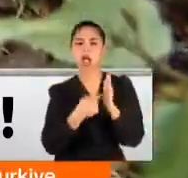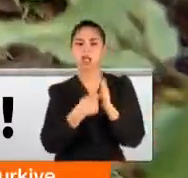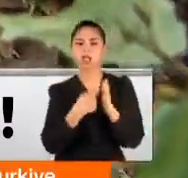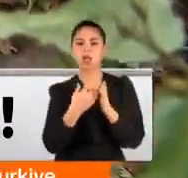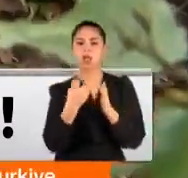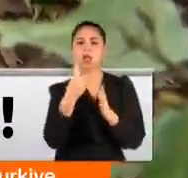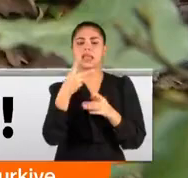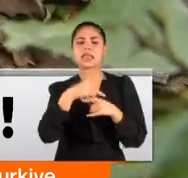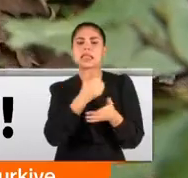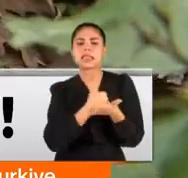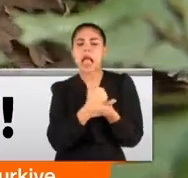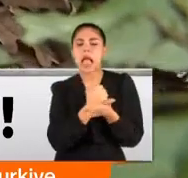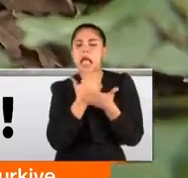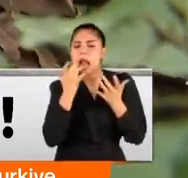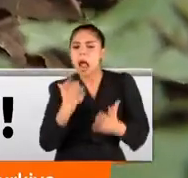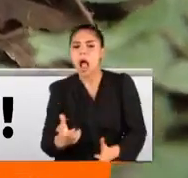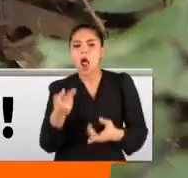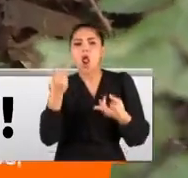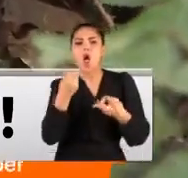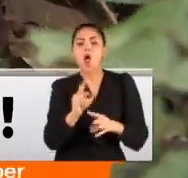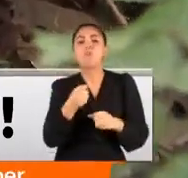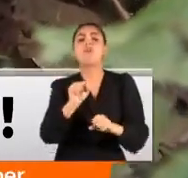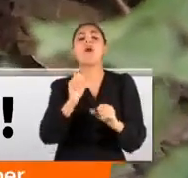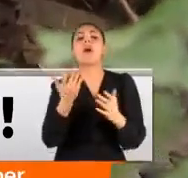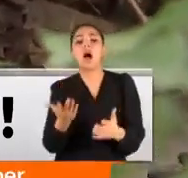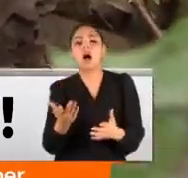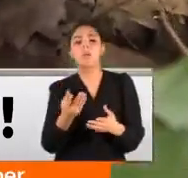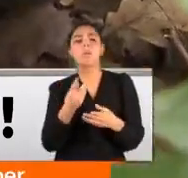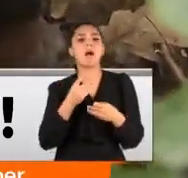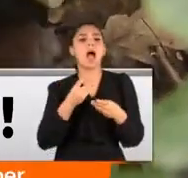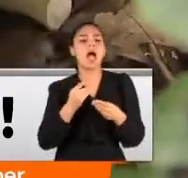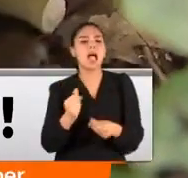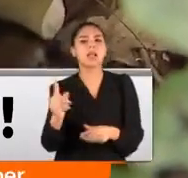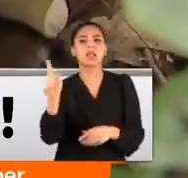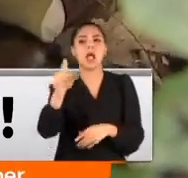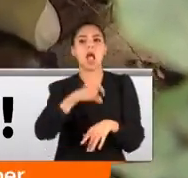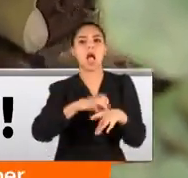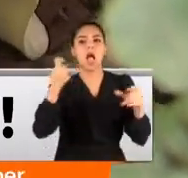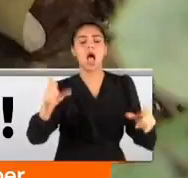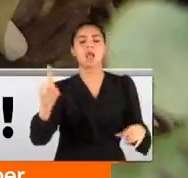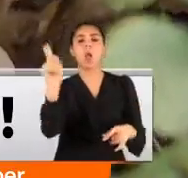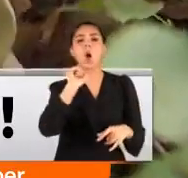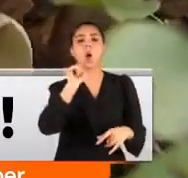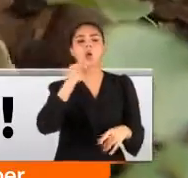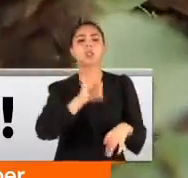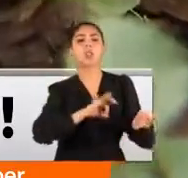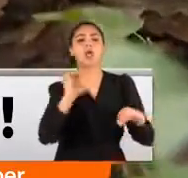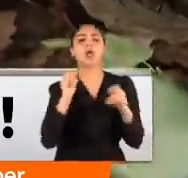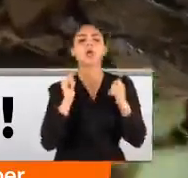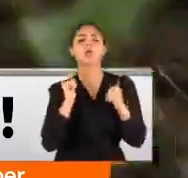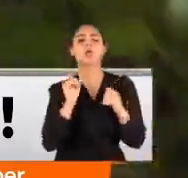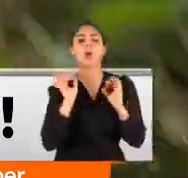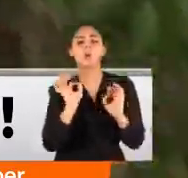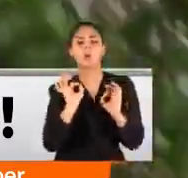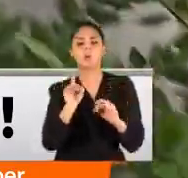çok ve çok zehirli. Öldürmez ama süründürür. 10 gün hastaneden çıkma şansınız yok. Şöyle görüyorsunuz. İlk